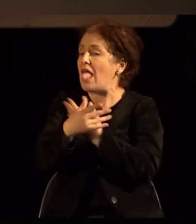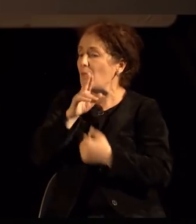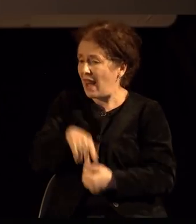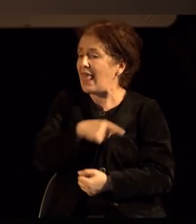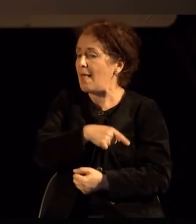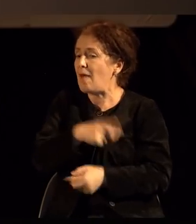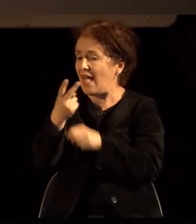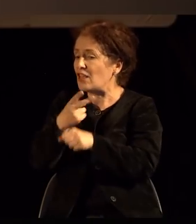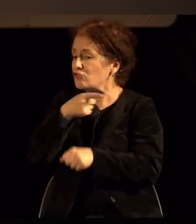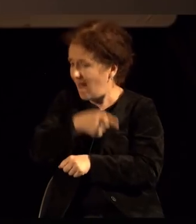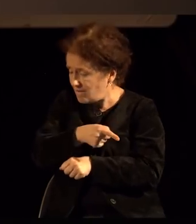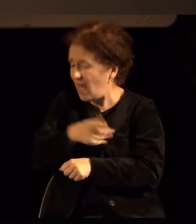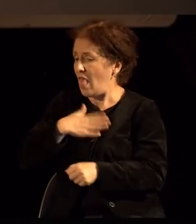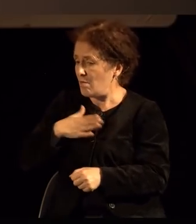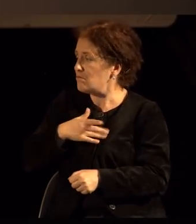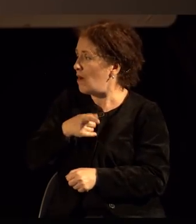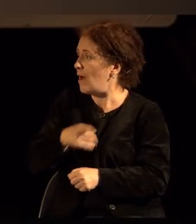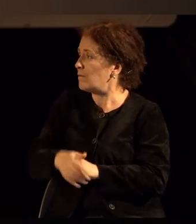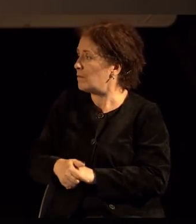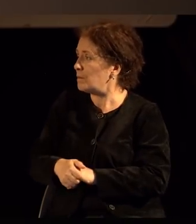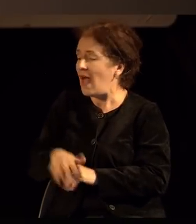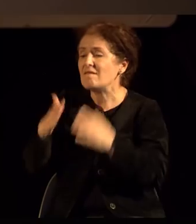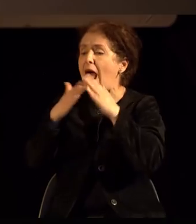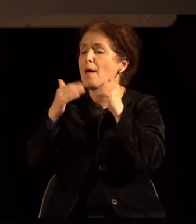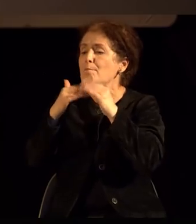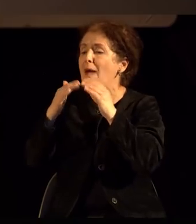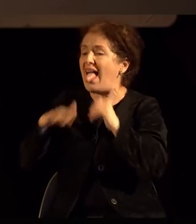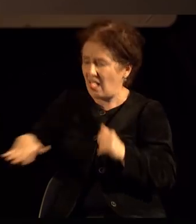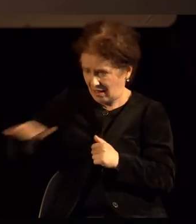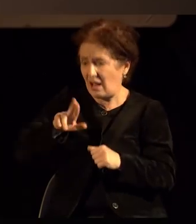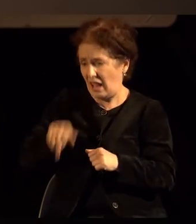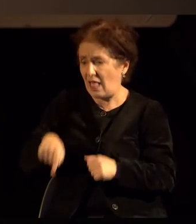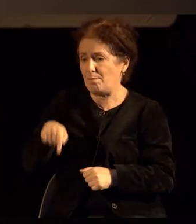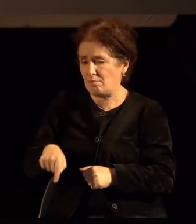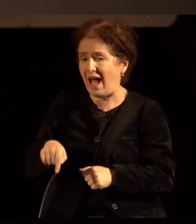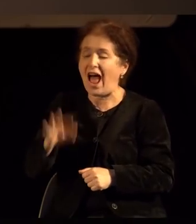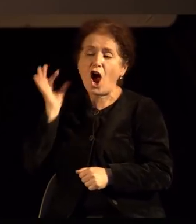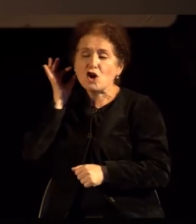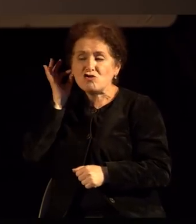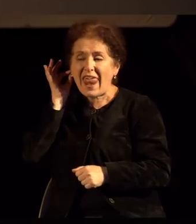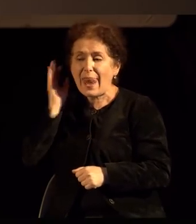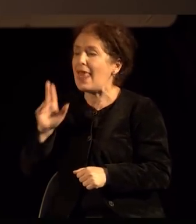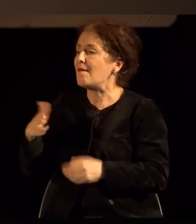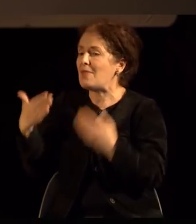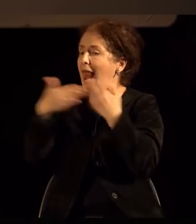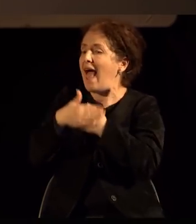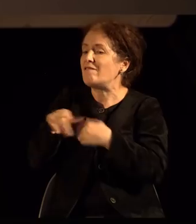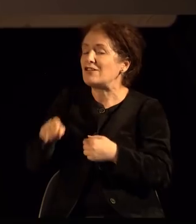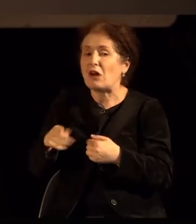и остатат си од тоа го имаме и на Балканот по широко, се жени кои за да можат да